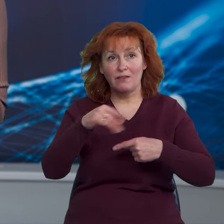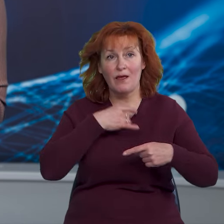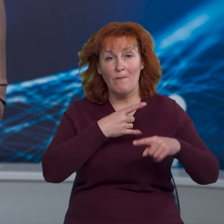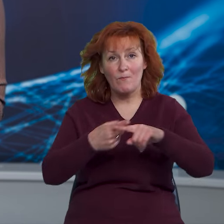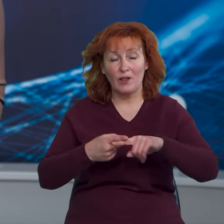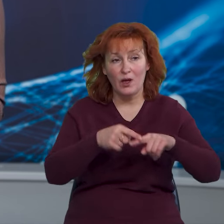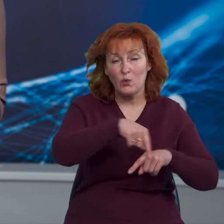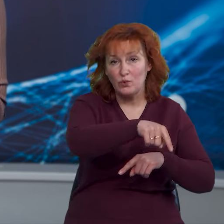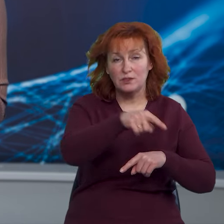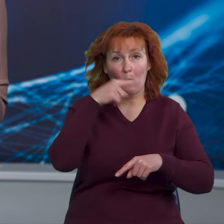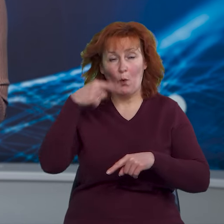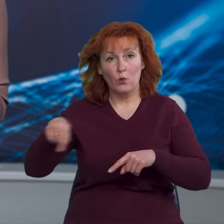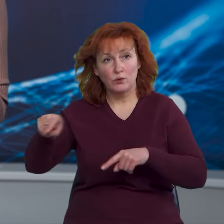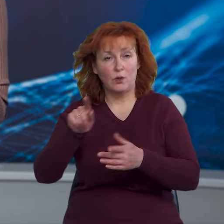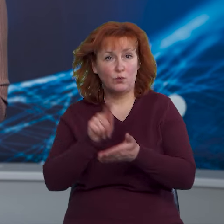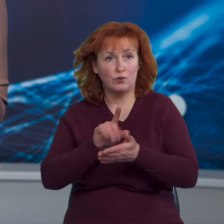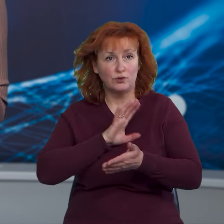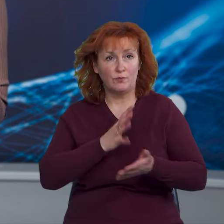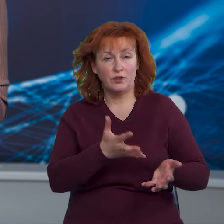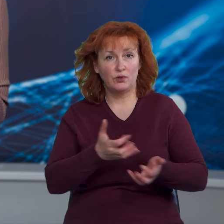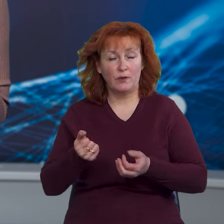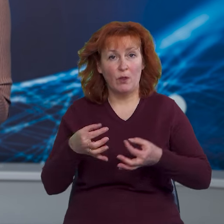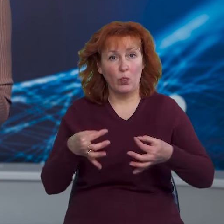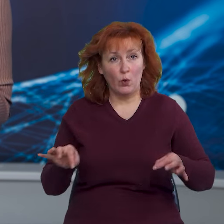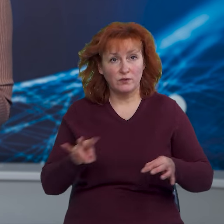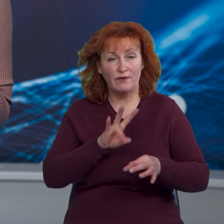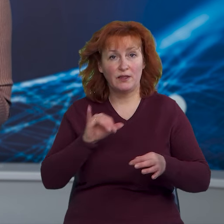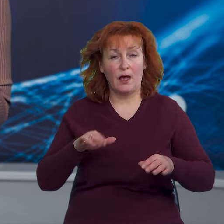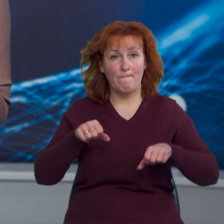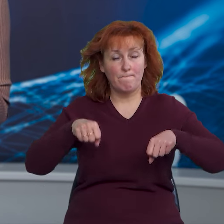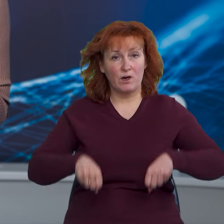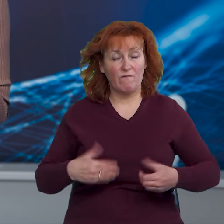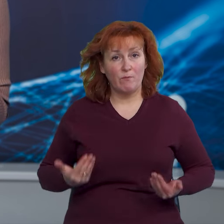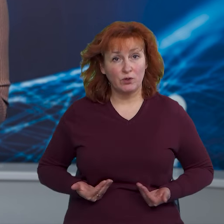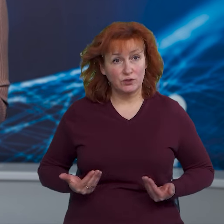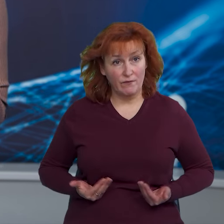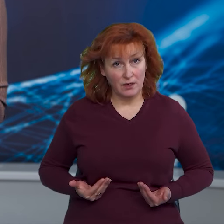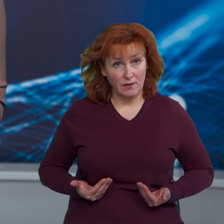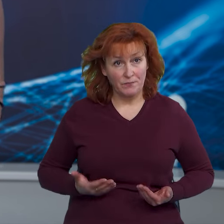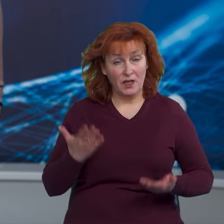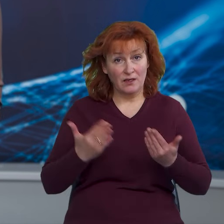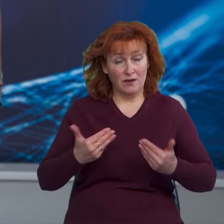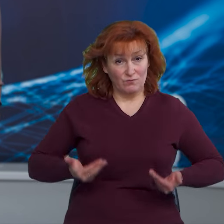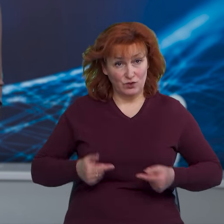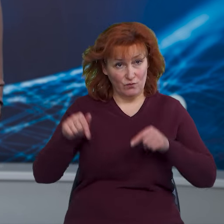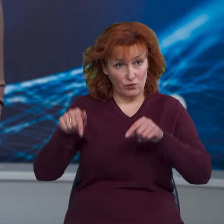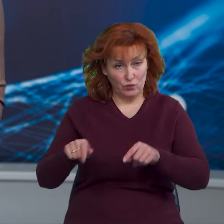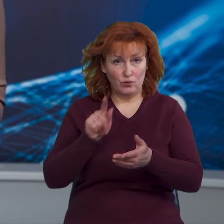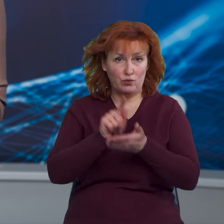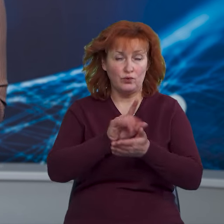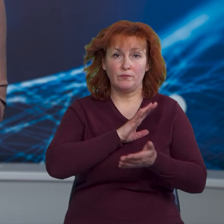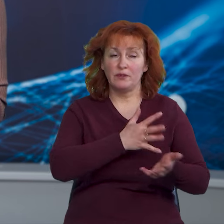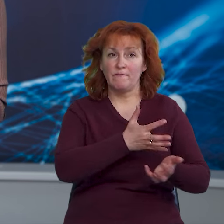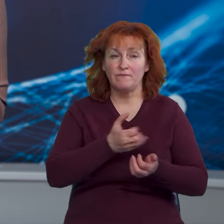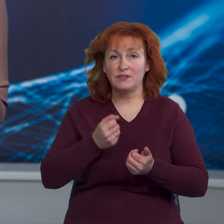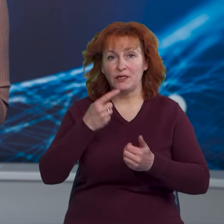кордону, мають отримати дозвіл на право проживання. Представники бізнесу, які працюють у 5-кілометровій зоні, мають отримати